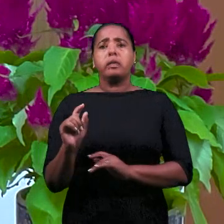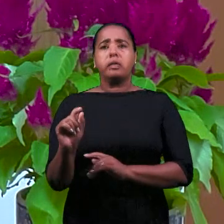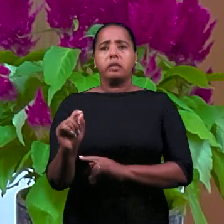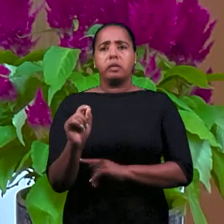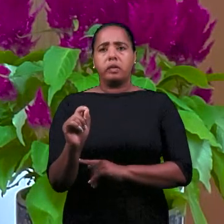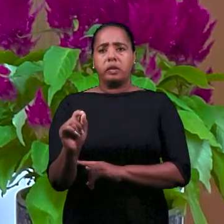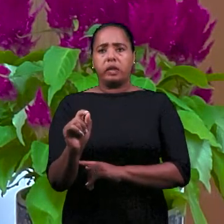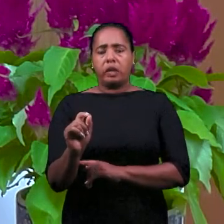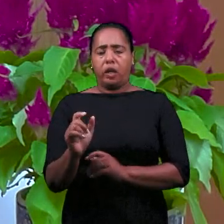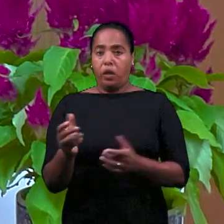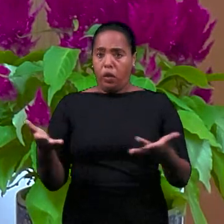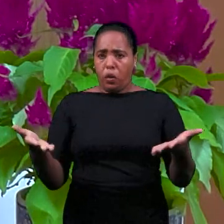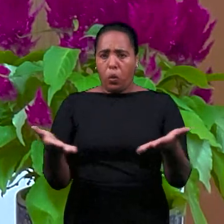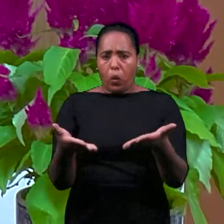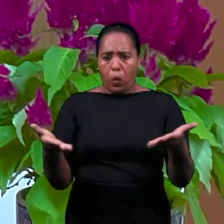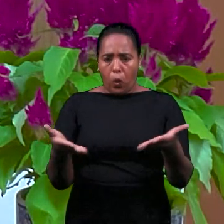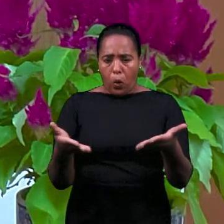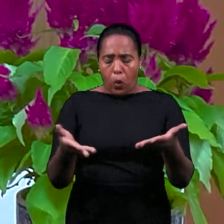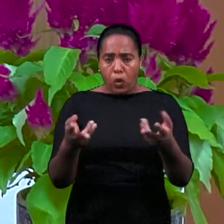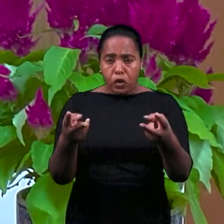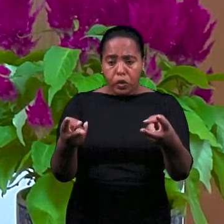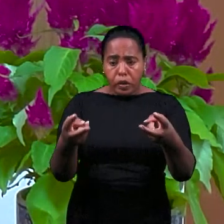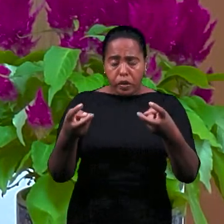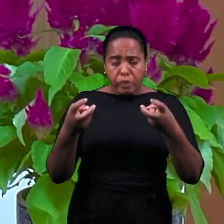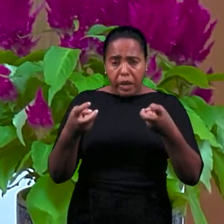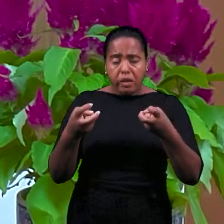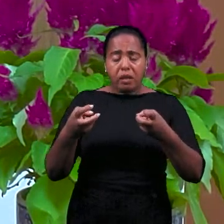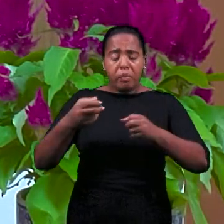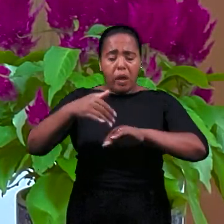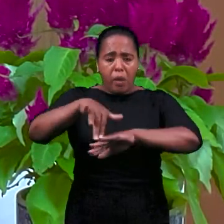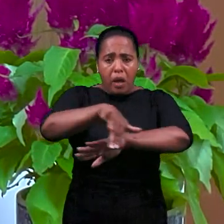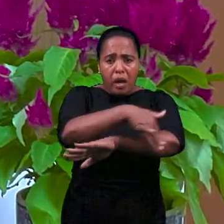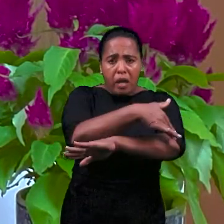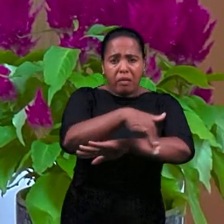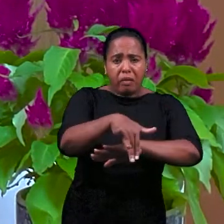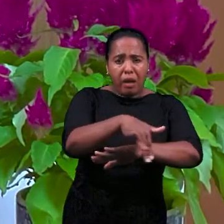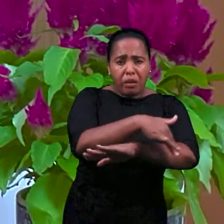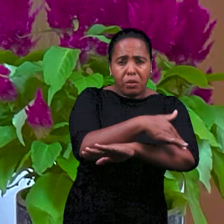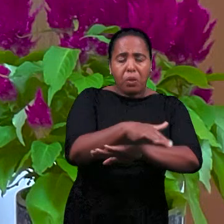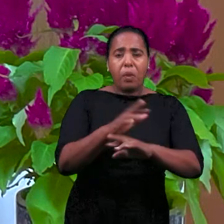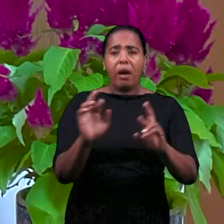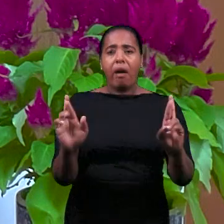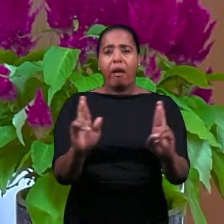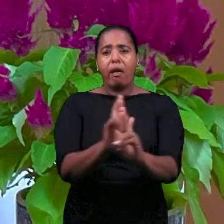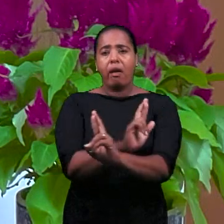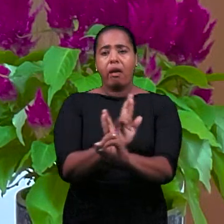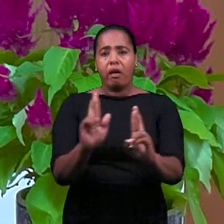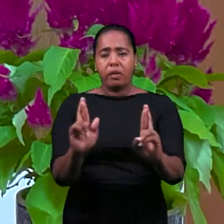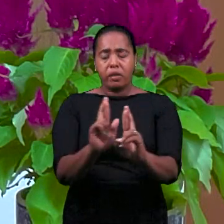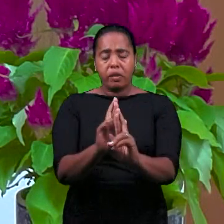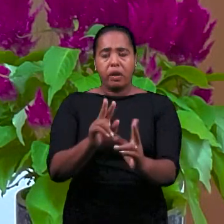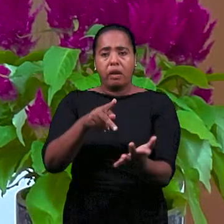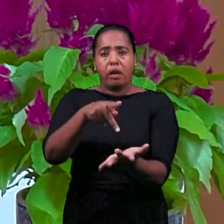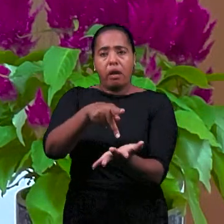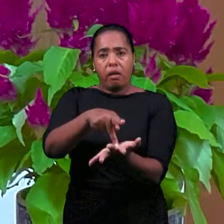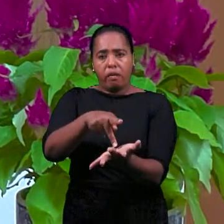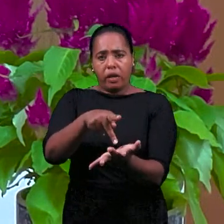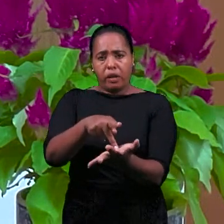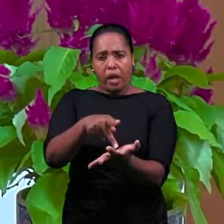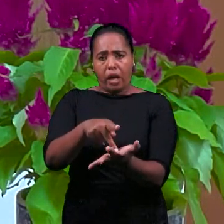деталь. То, что видно сегодня в отношении истины,